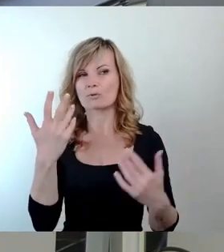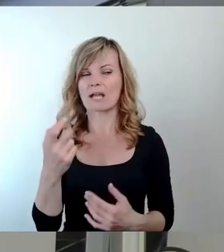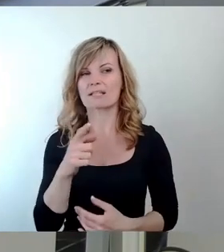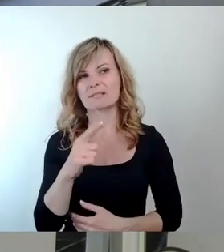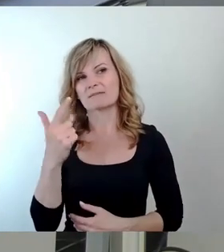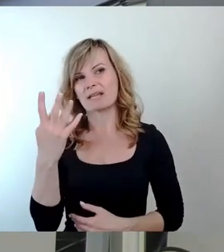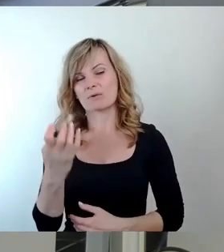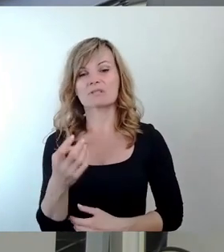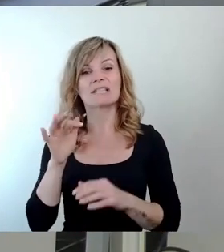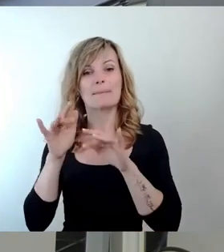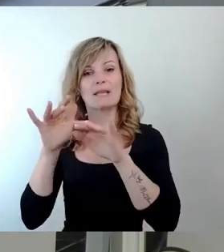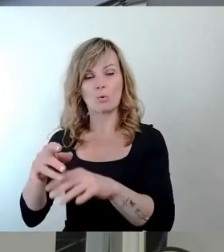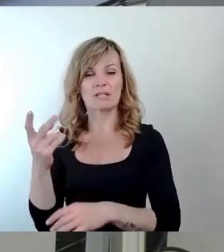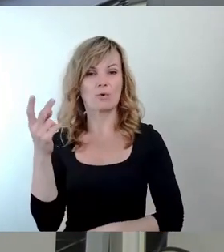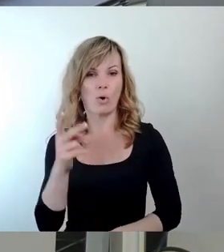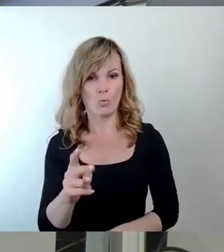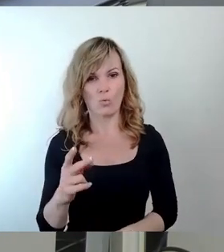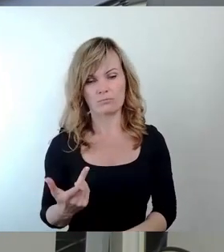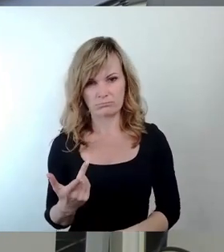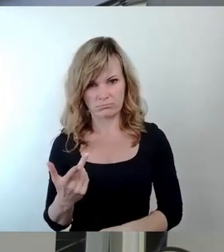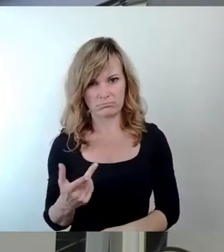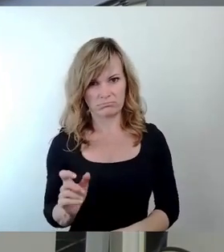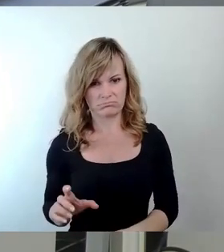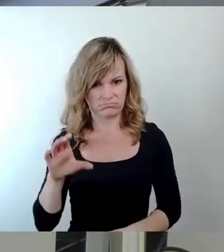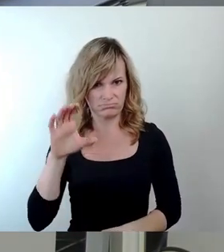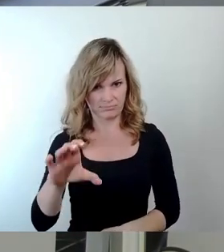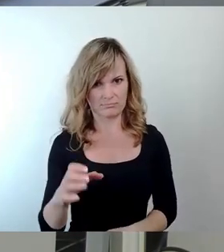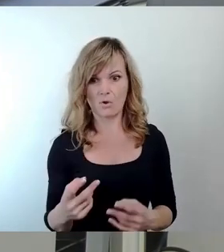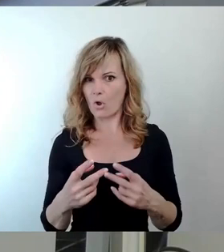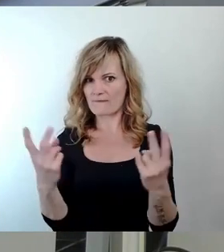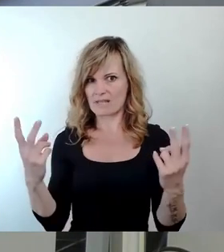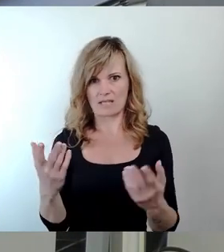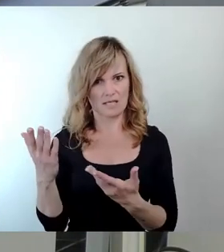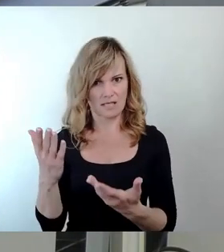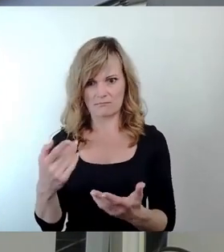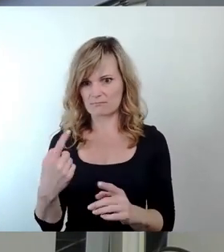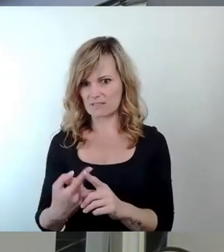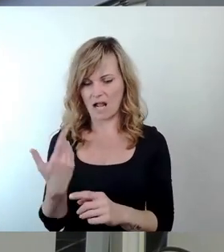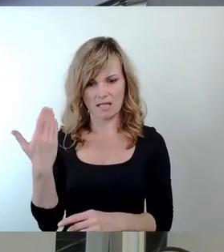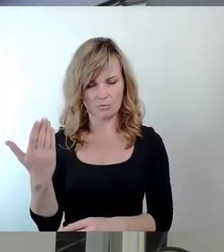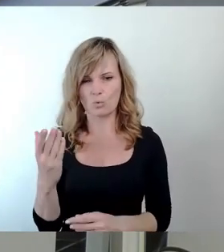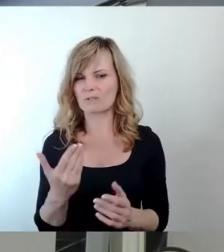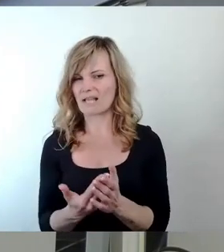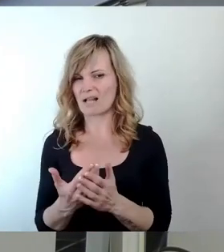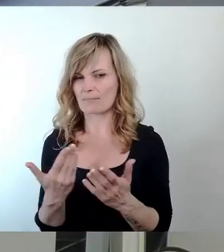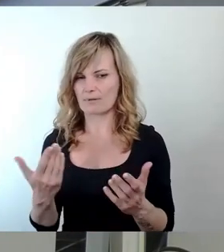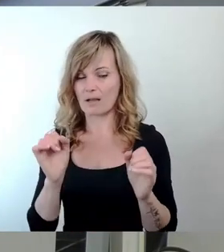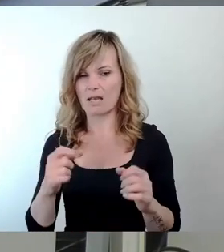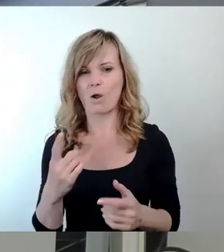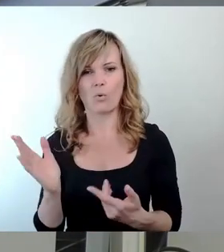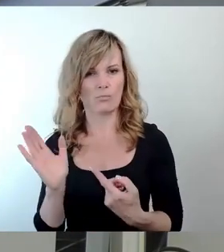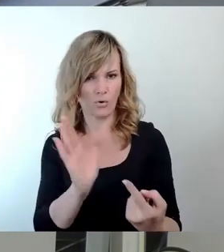Das mal eben so als Hausnummer, die sind öffentlich, die Zahlen insoweit, denke ich, können die auch hantiert werden.